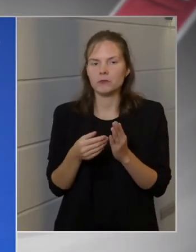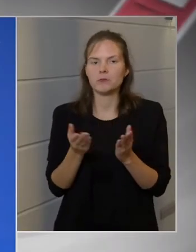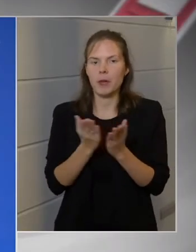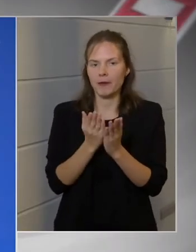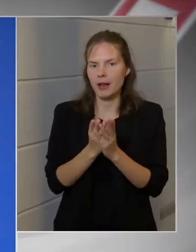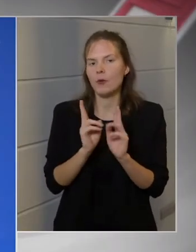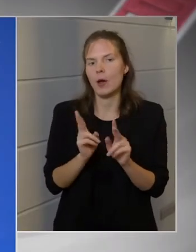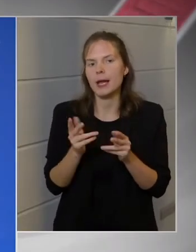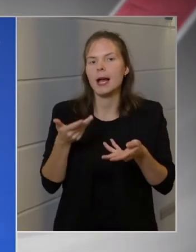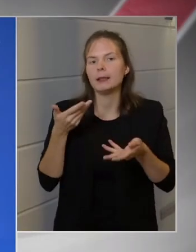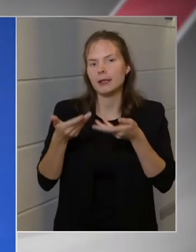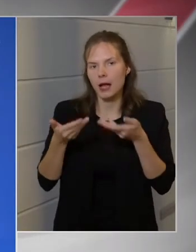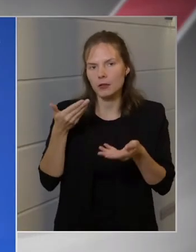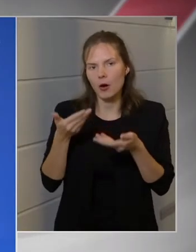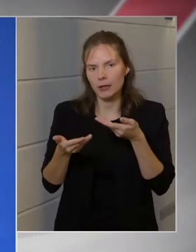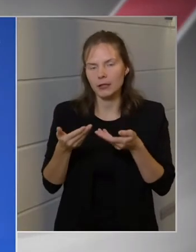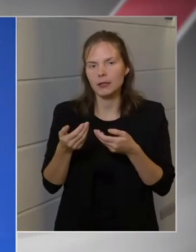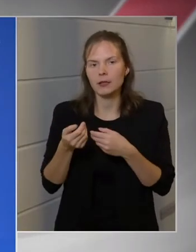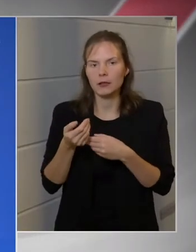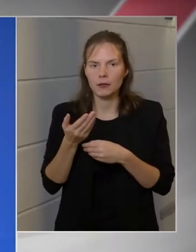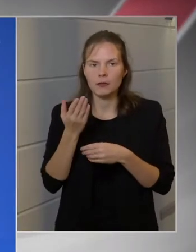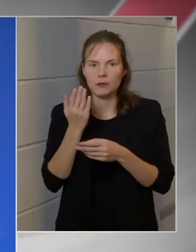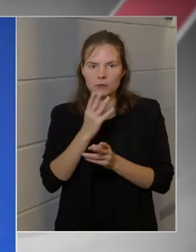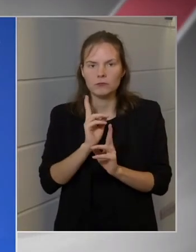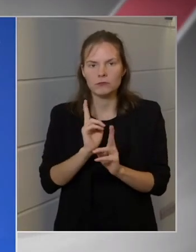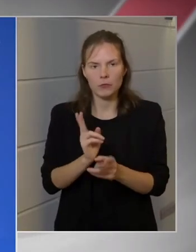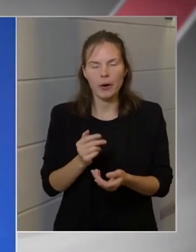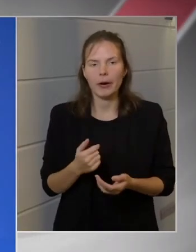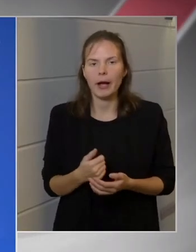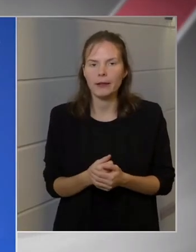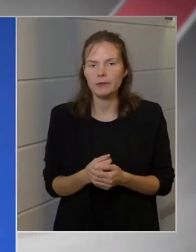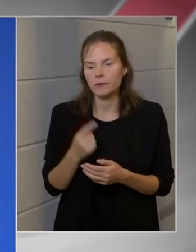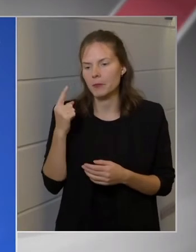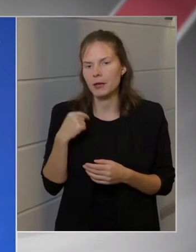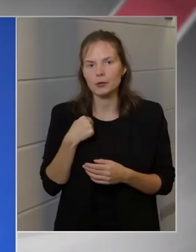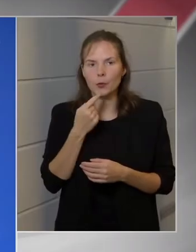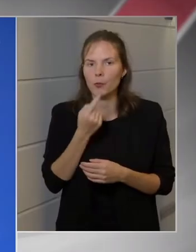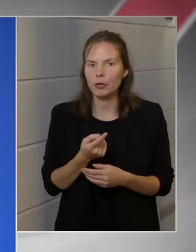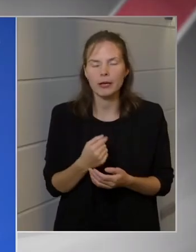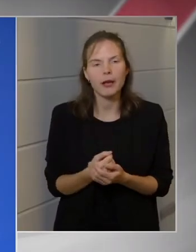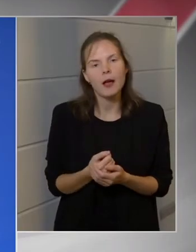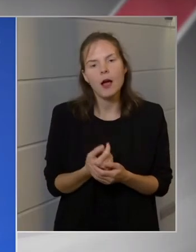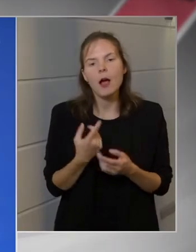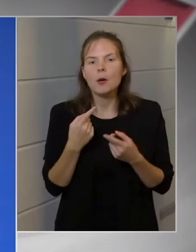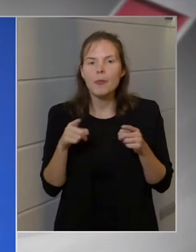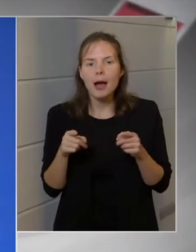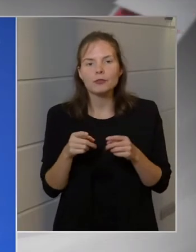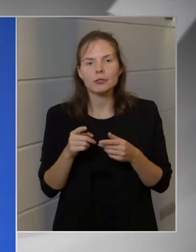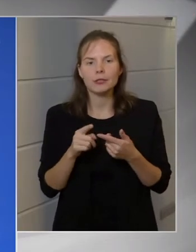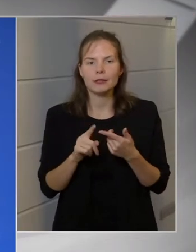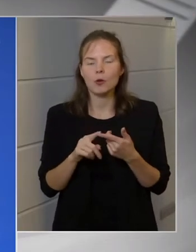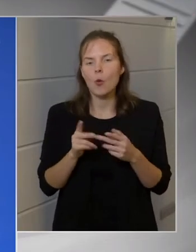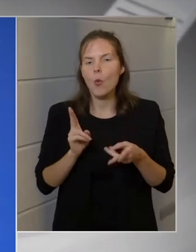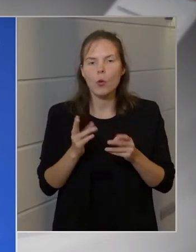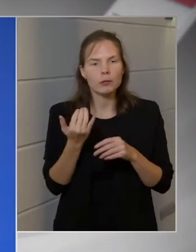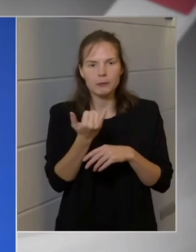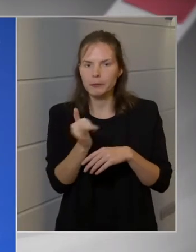tárgyalni, hogyha szárjfényegyetettség van, ezt tudom csak mondani. A másik pedig, hogy mindannyian látjuk, hogy